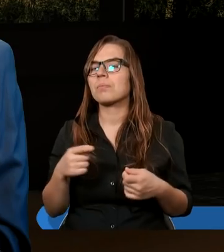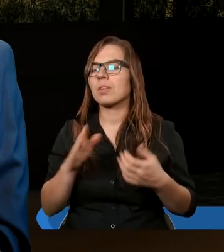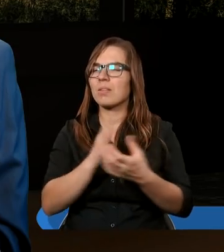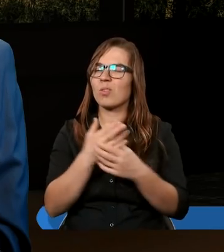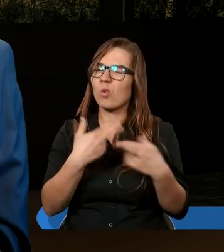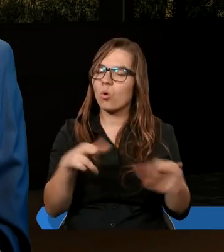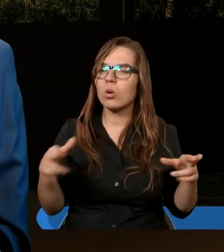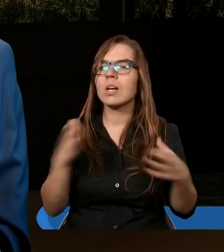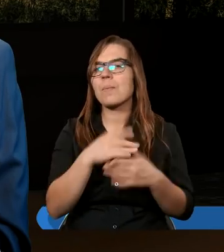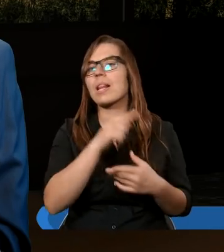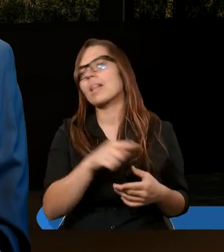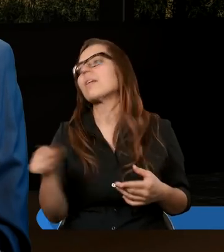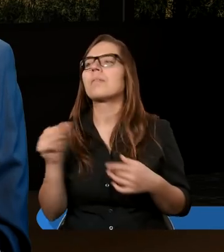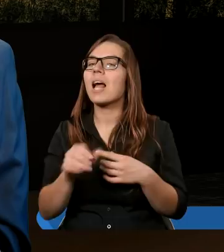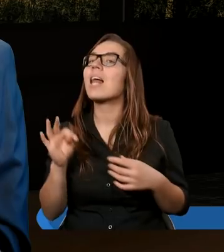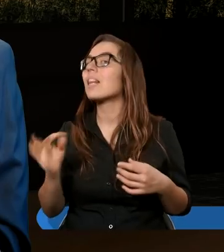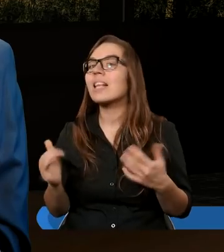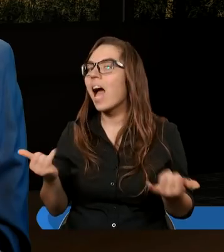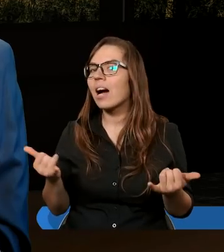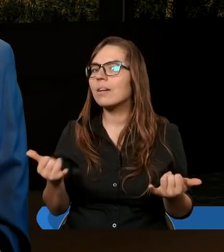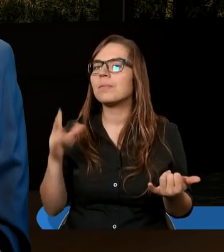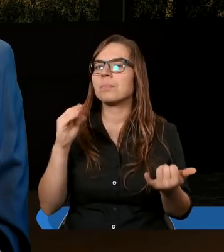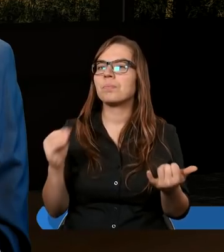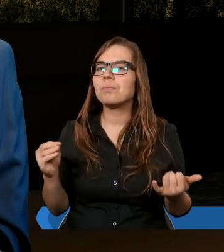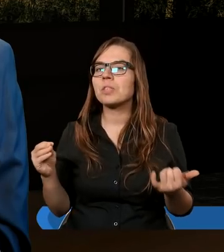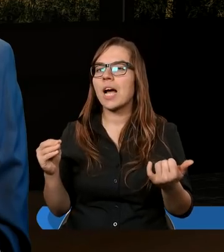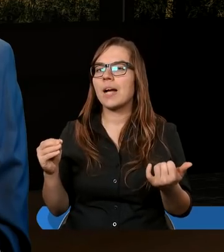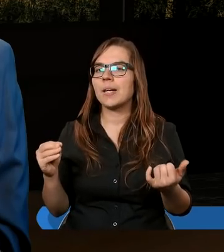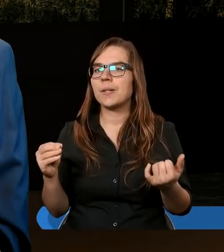między nimi jest taka, że